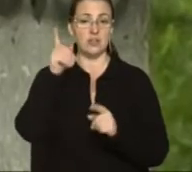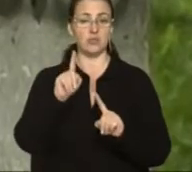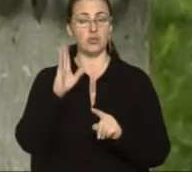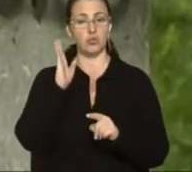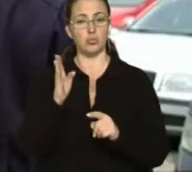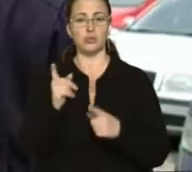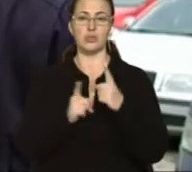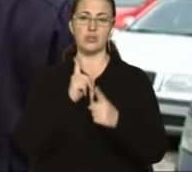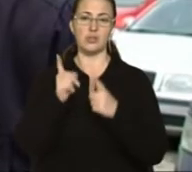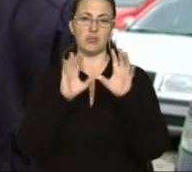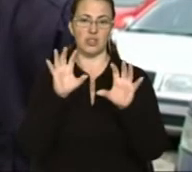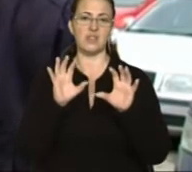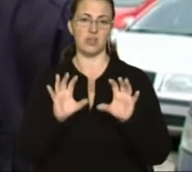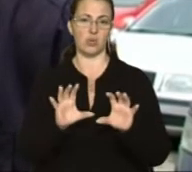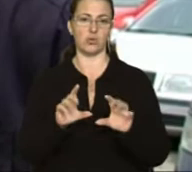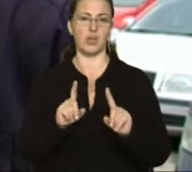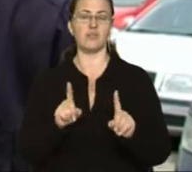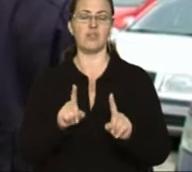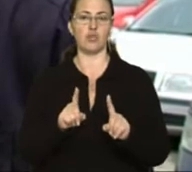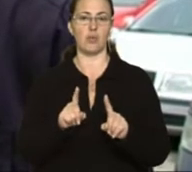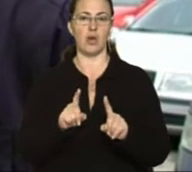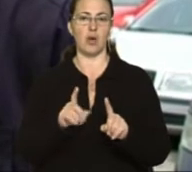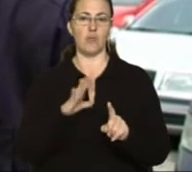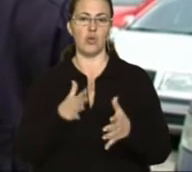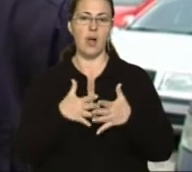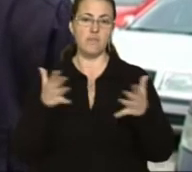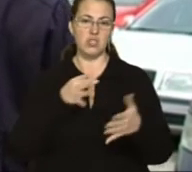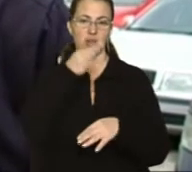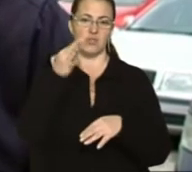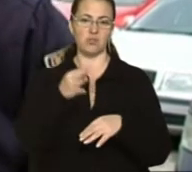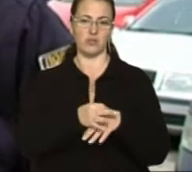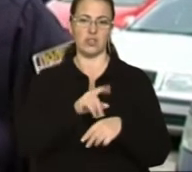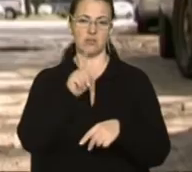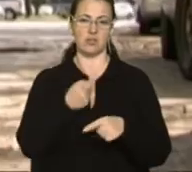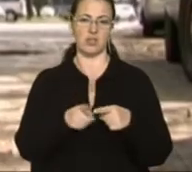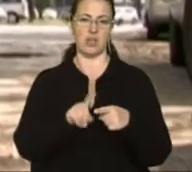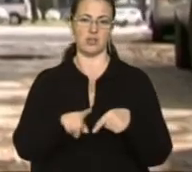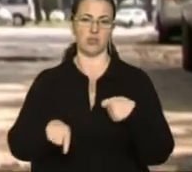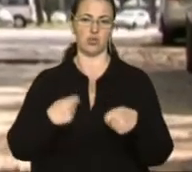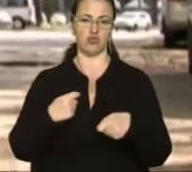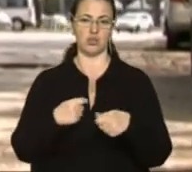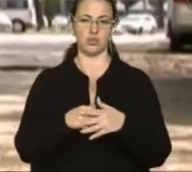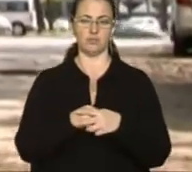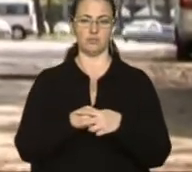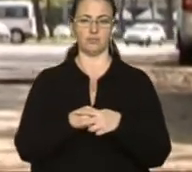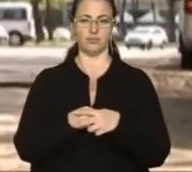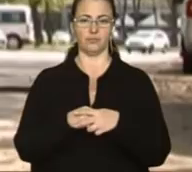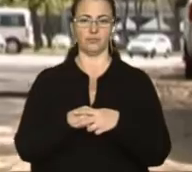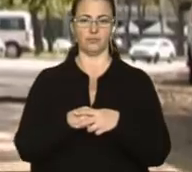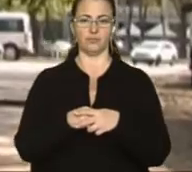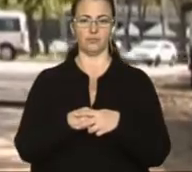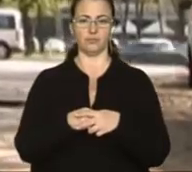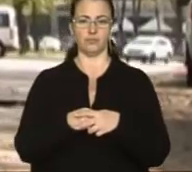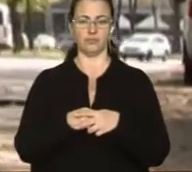будуть якісь зміни в законодавстві, щоб була більша відповідальність за це правопорушення. Олена Данило, Володимир Стадник,